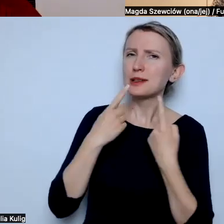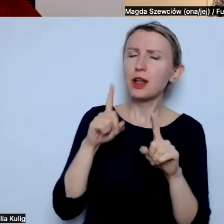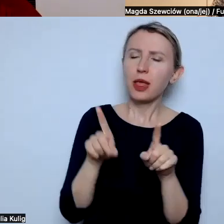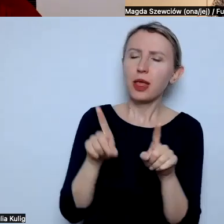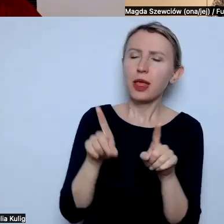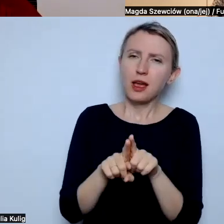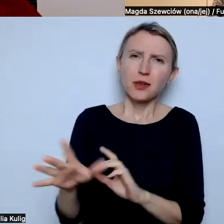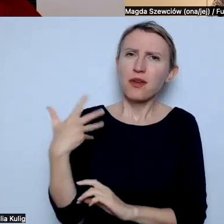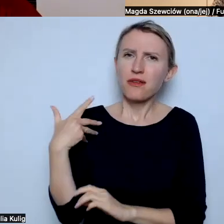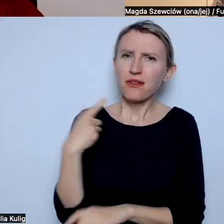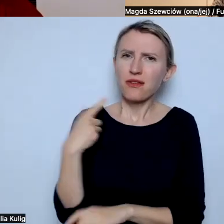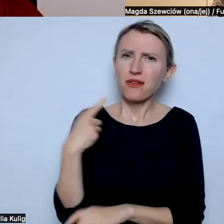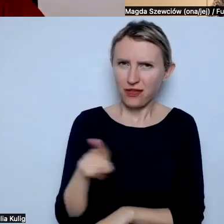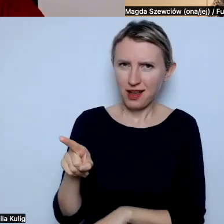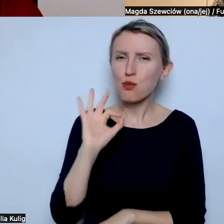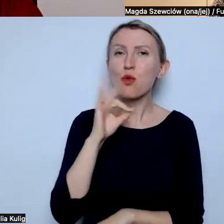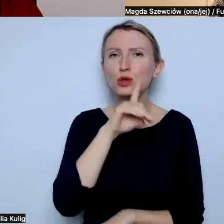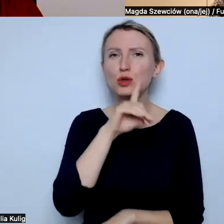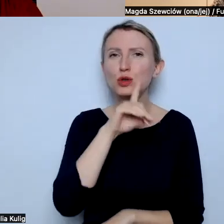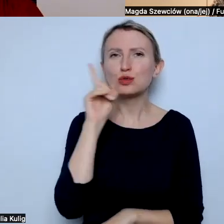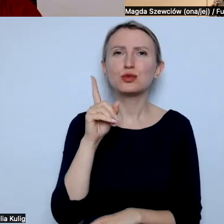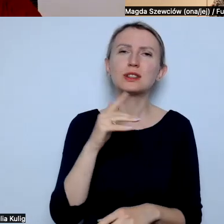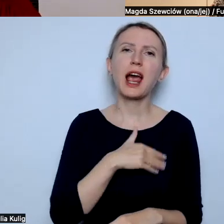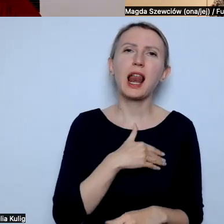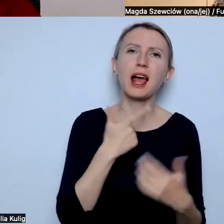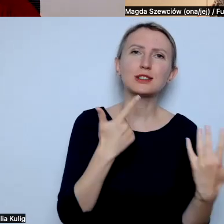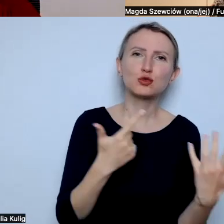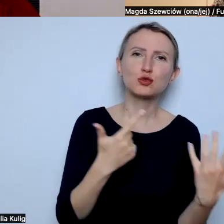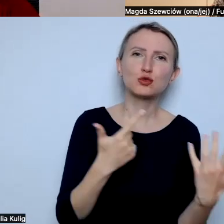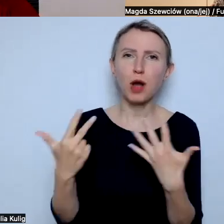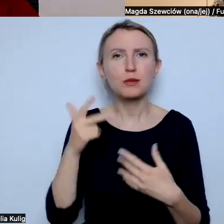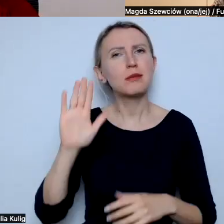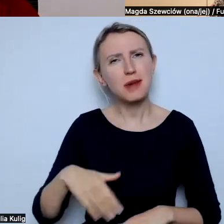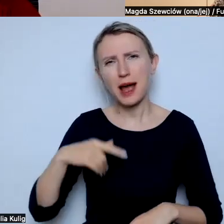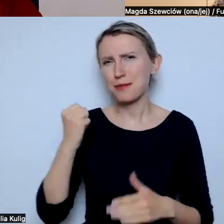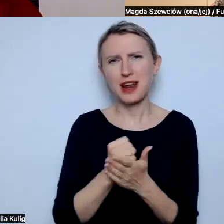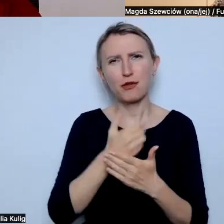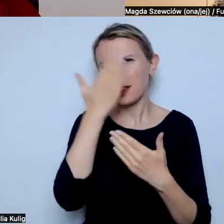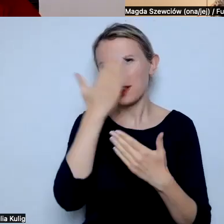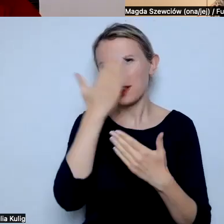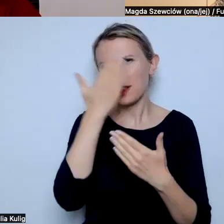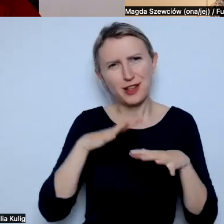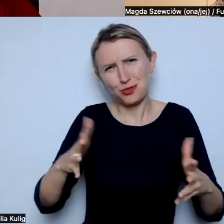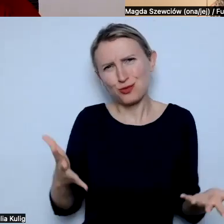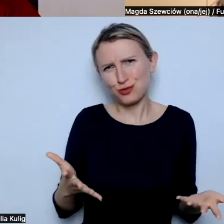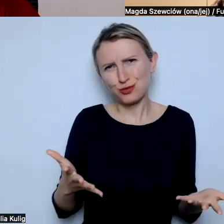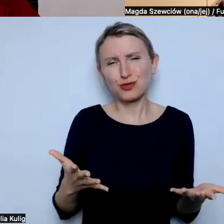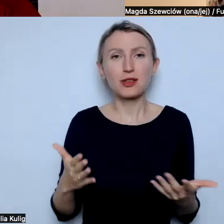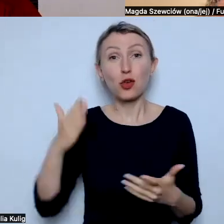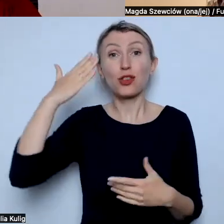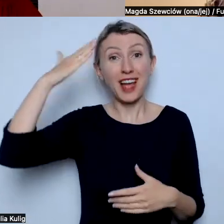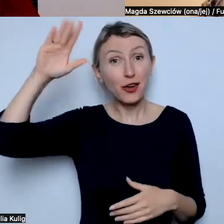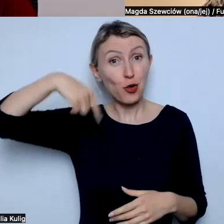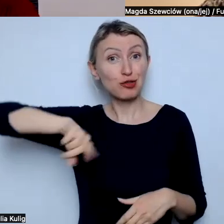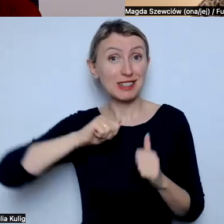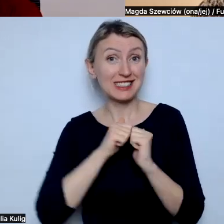wieku, jak są młodzi ludzie w klasie siódmej i ósmej, to mają prawo wielu rzeczy nie wiedzieć. Też rola dorosłych jest, żeby jednak